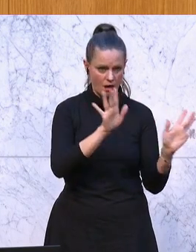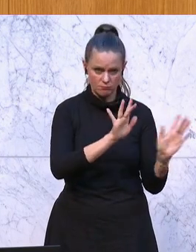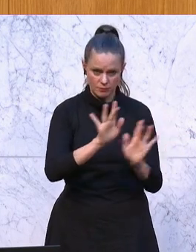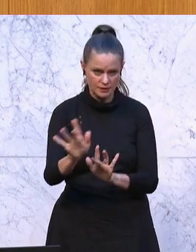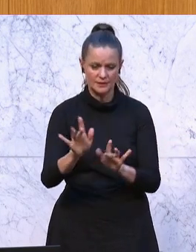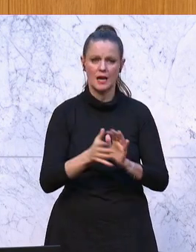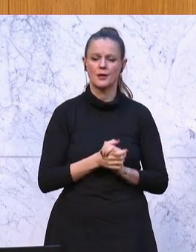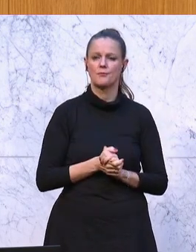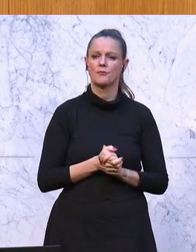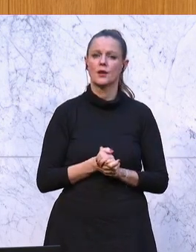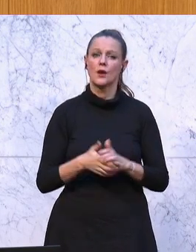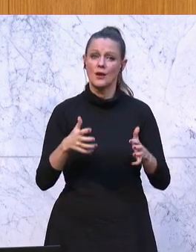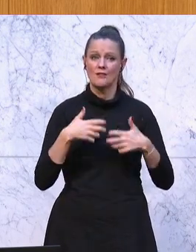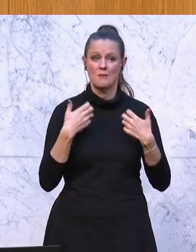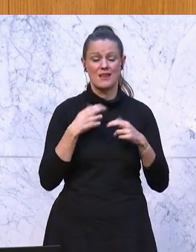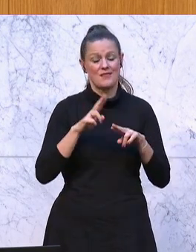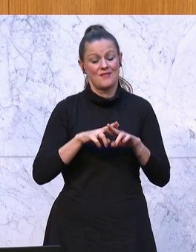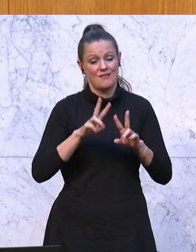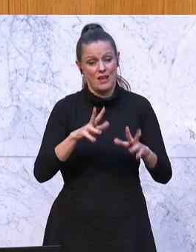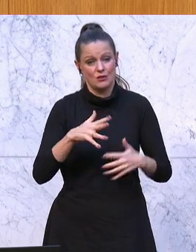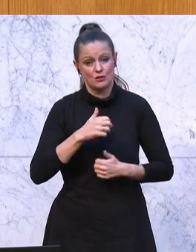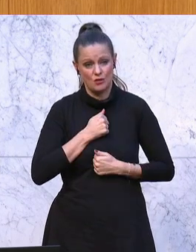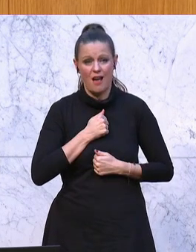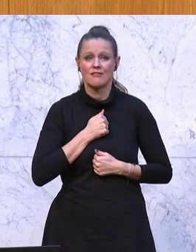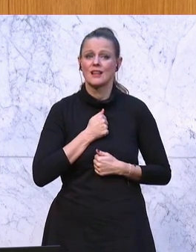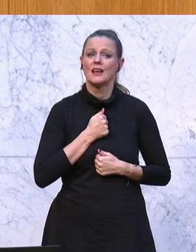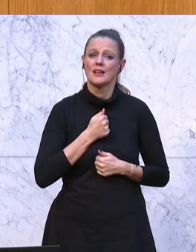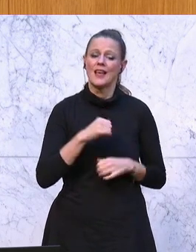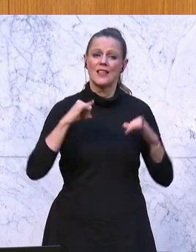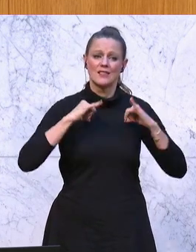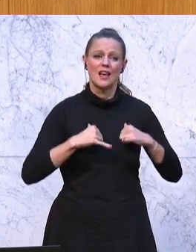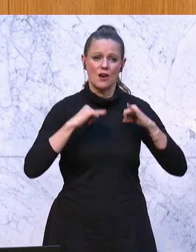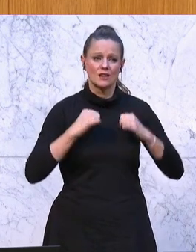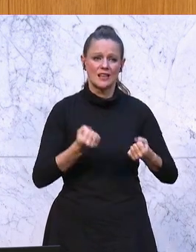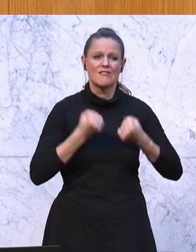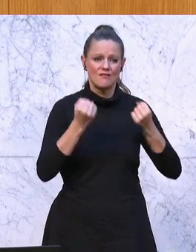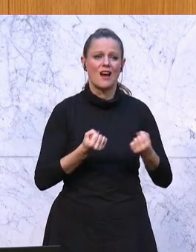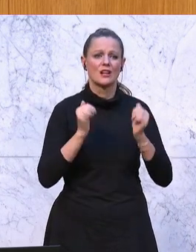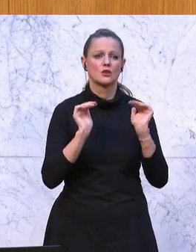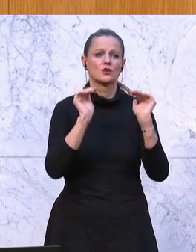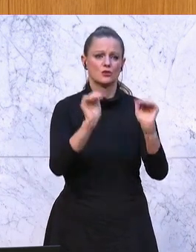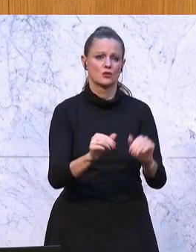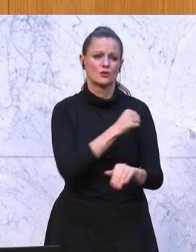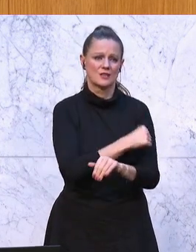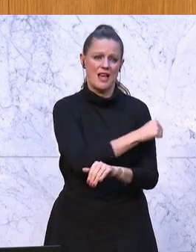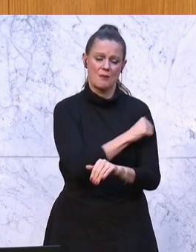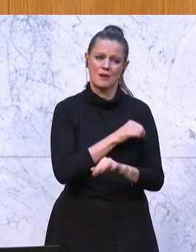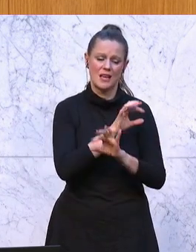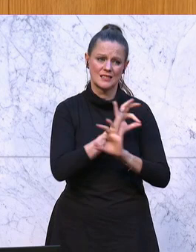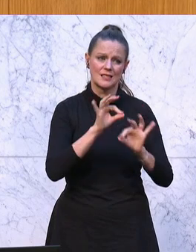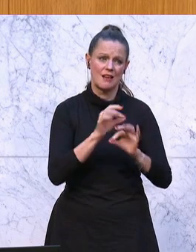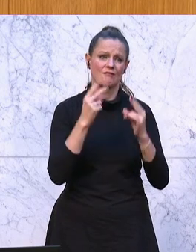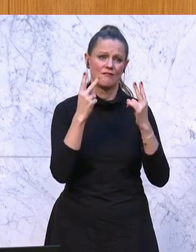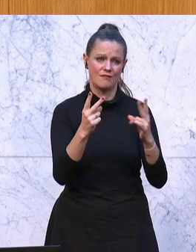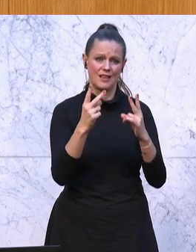würde mich natürlich sehr, sehr freuen, wenn es gelänge, auch in Tirol eine Gewaltschutzambulanz einzurichten. Das ist für den Westen von Österreich sehr, sehr